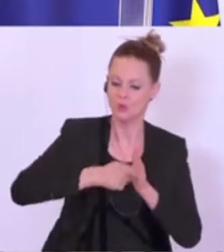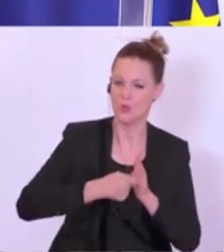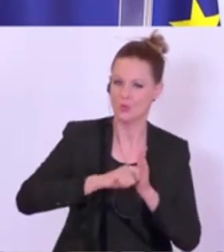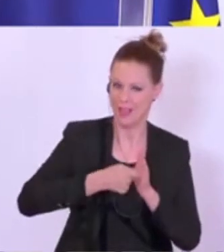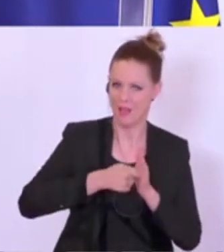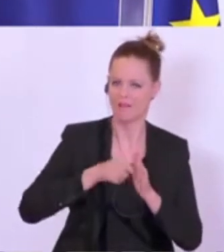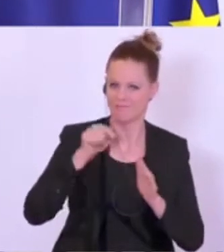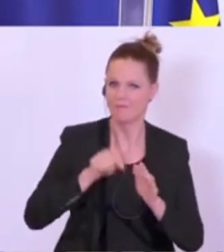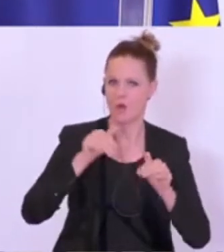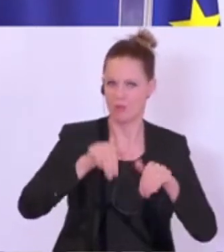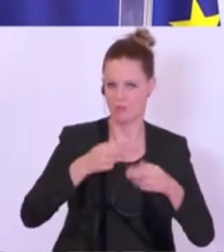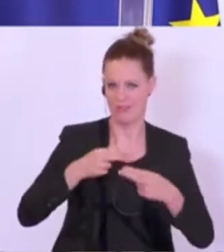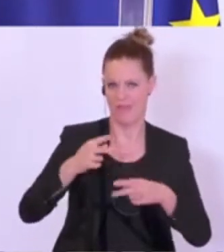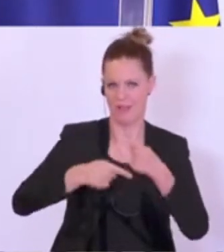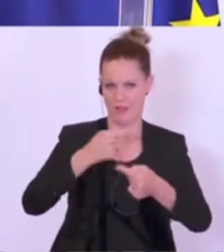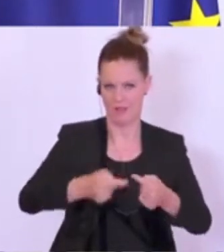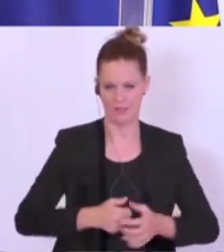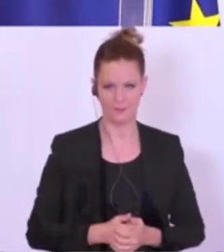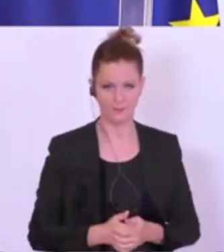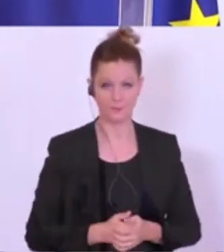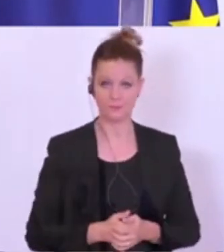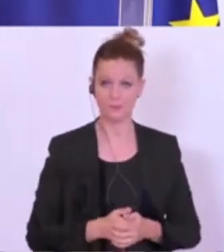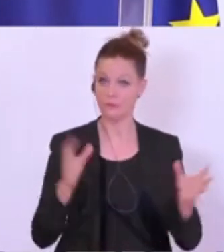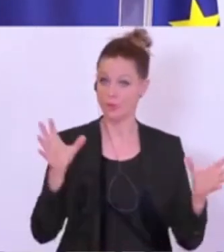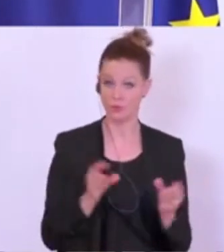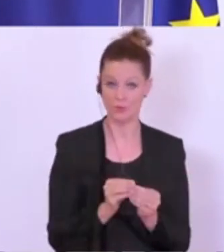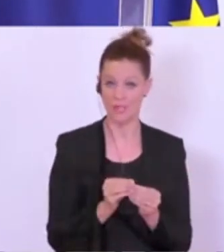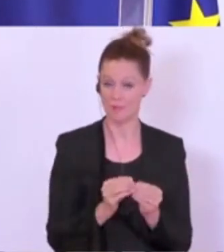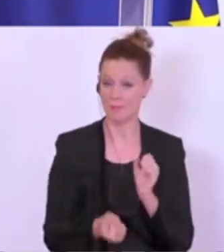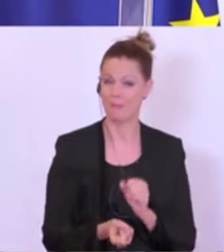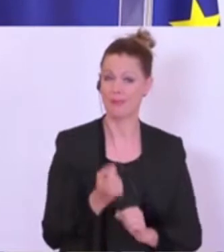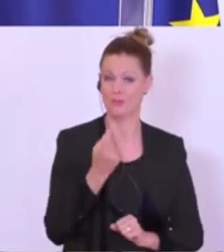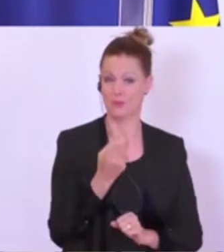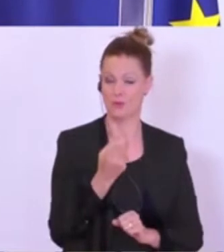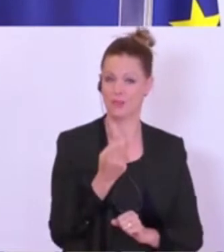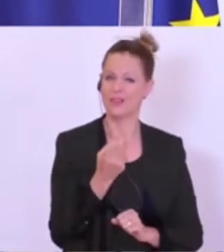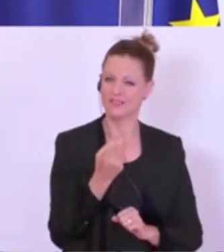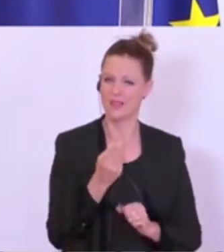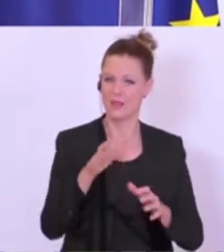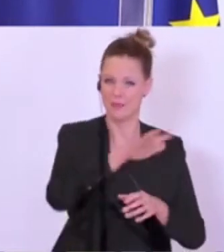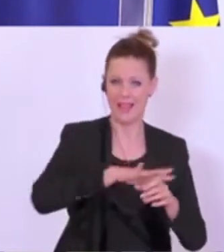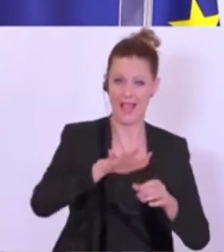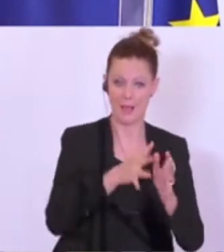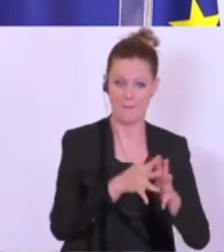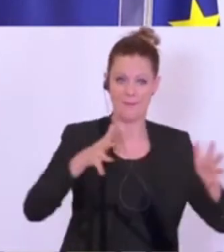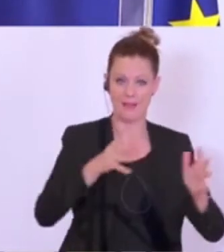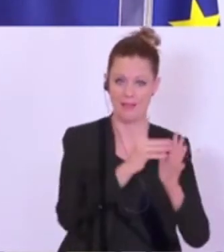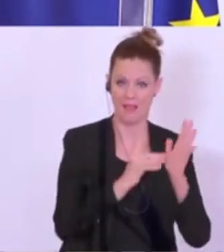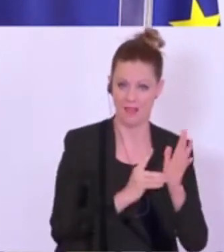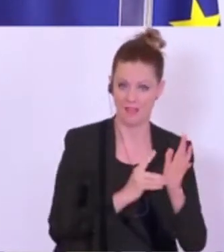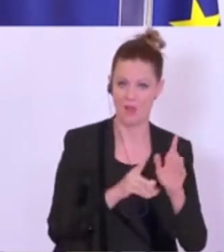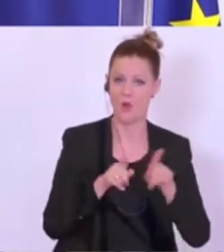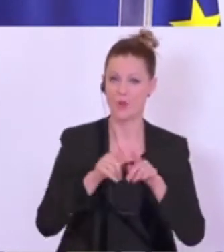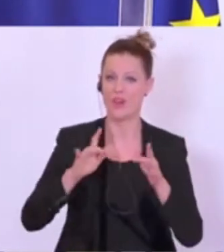weiterentwickeln müssen. Gemeinsam können wir hier besonders in den Bereichen Big Data und dem Internet